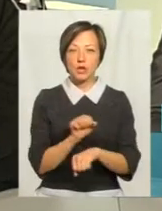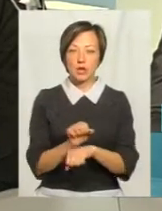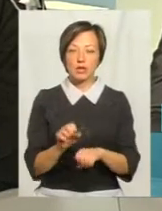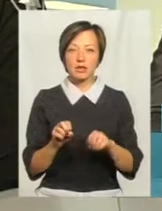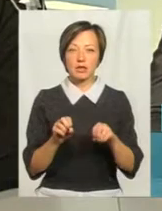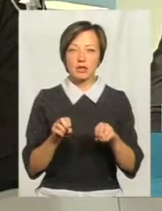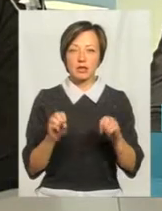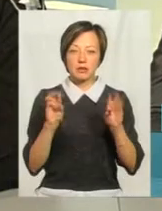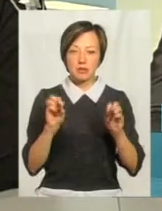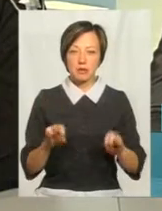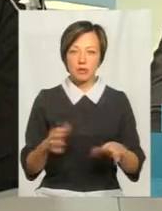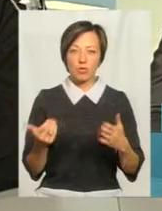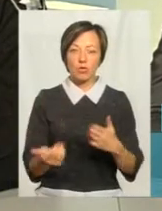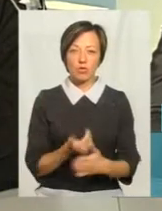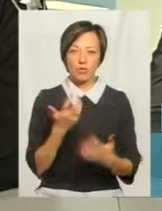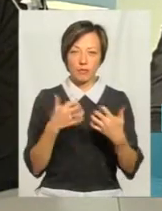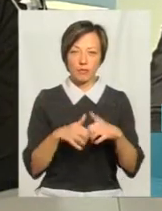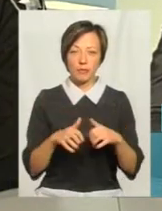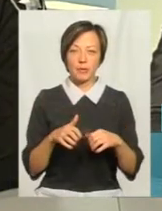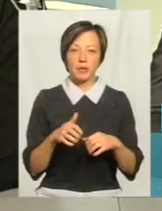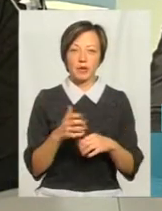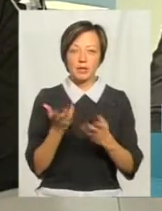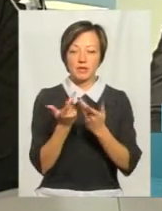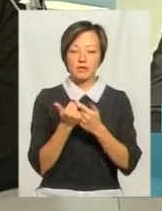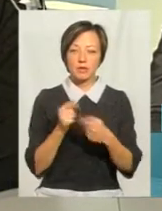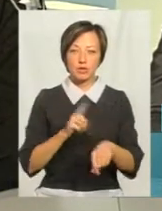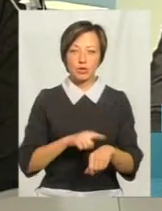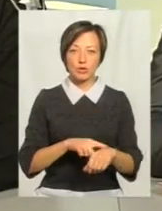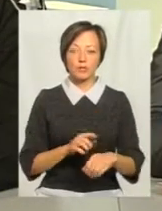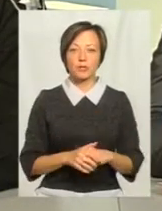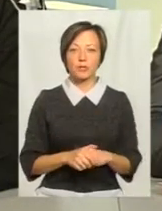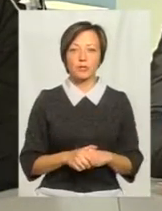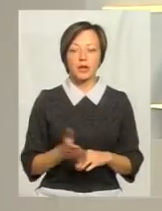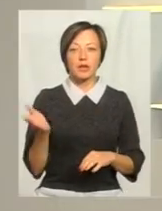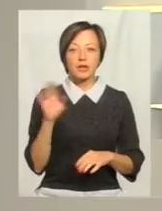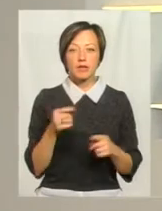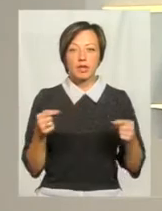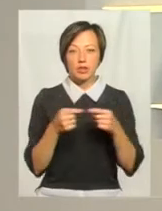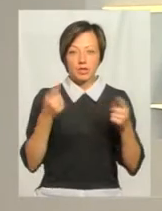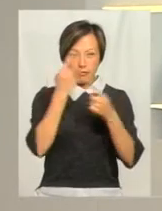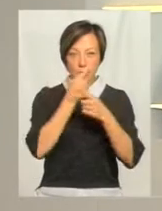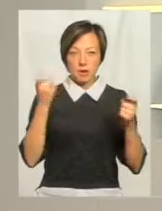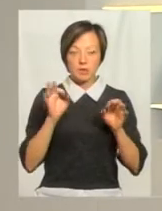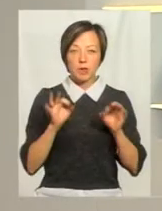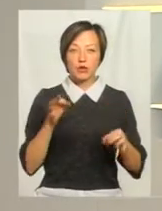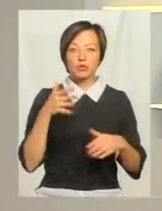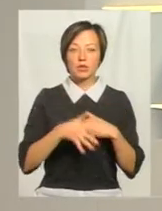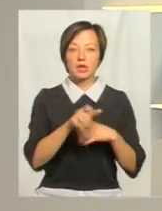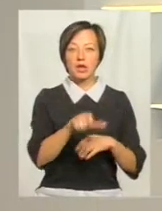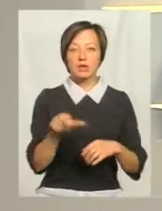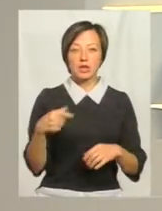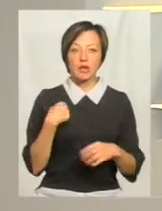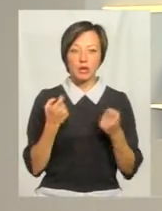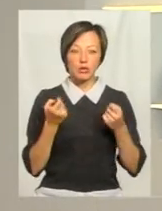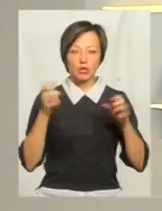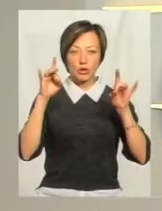світлофори з відліком часу. І давайте уточнимо інформацію для того, щоб правильно зрозуміли глядачі, бо навіть я